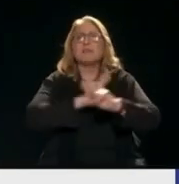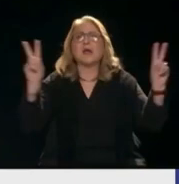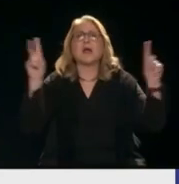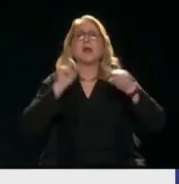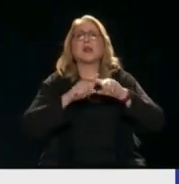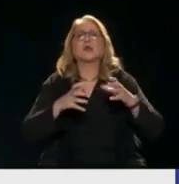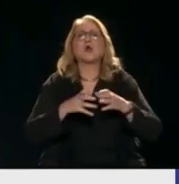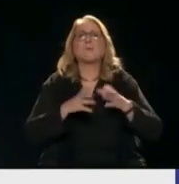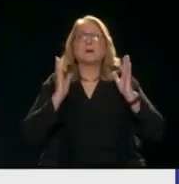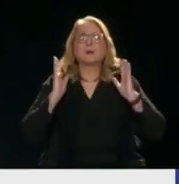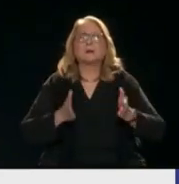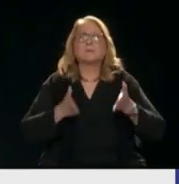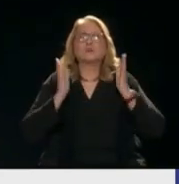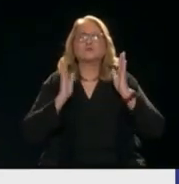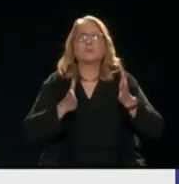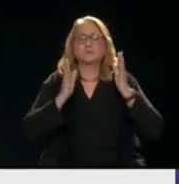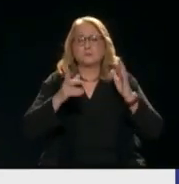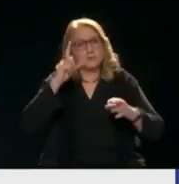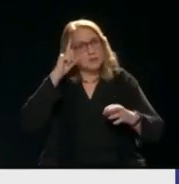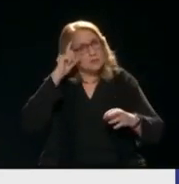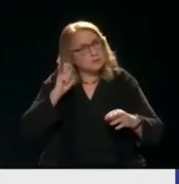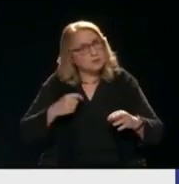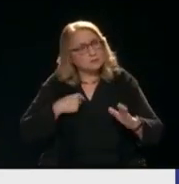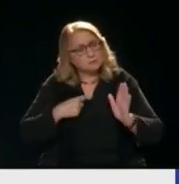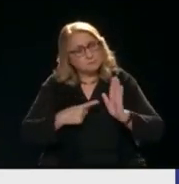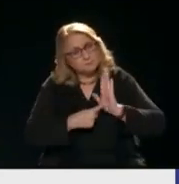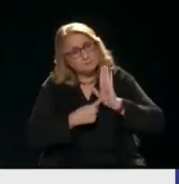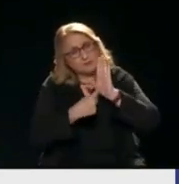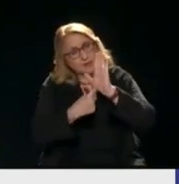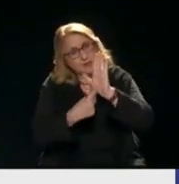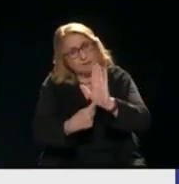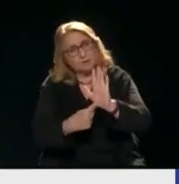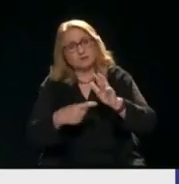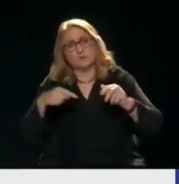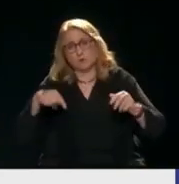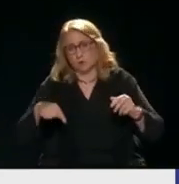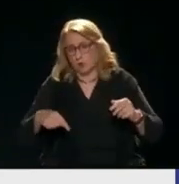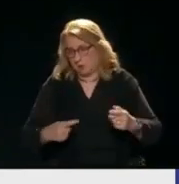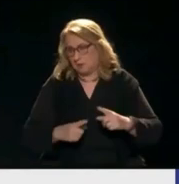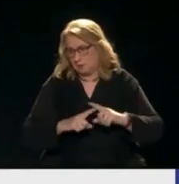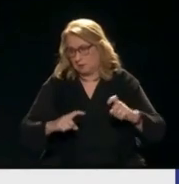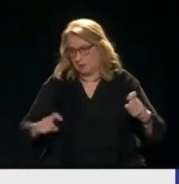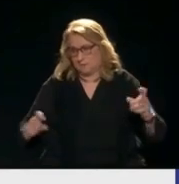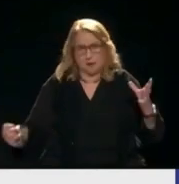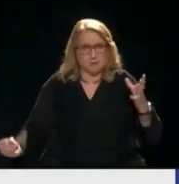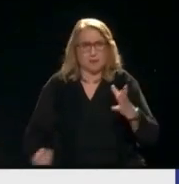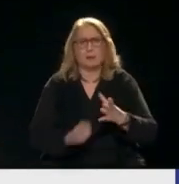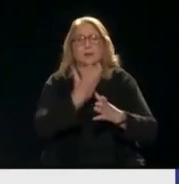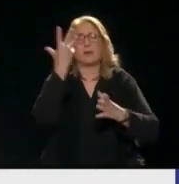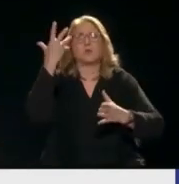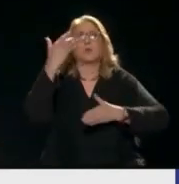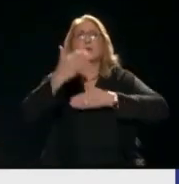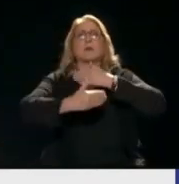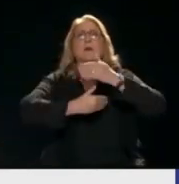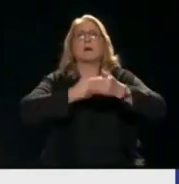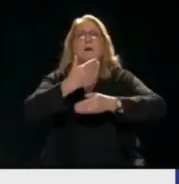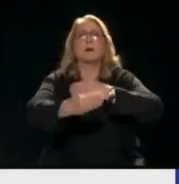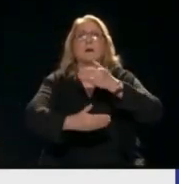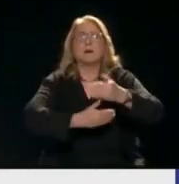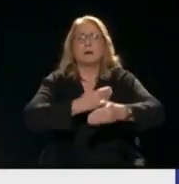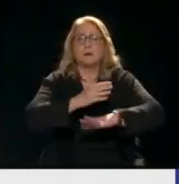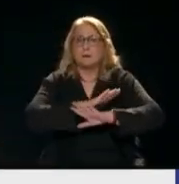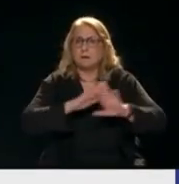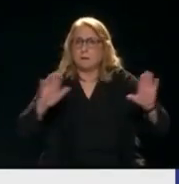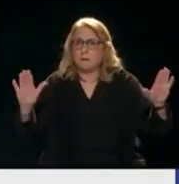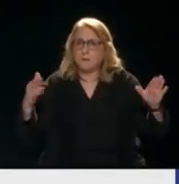πραγματικά να δείξουμε και το δείγμα Πως στη νεότερη τάξη πραγμάτων Γιατί τα πράγματα είναι το καθεστώς Εμείς είμαστε η τάξη Αυτό